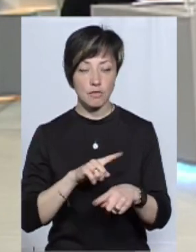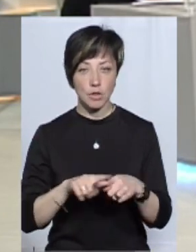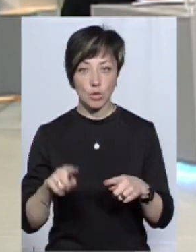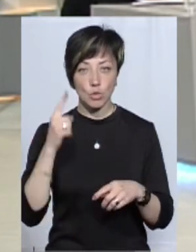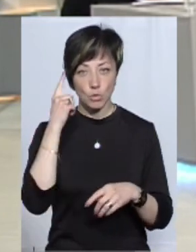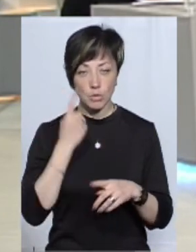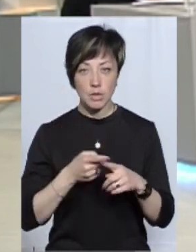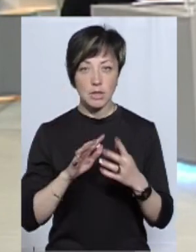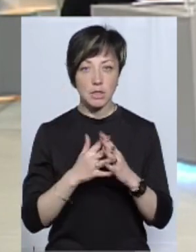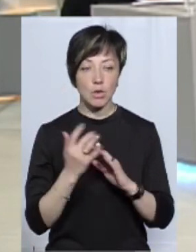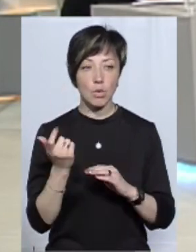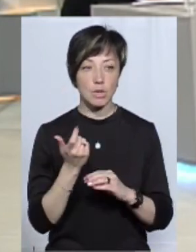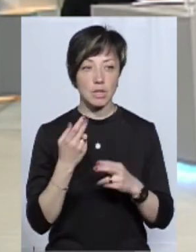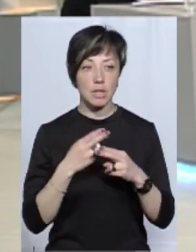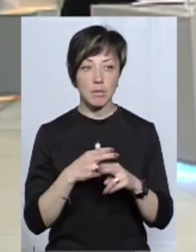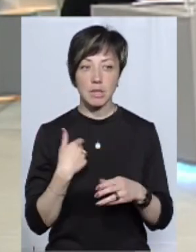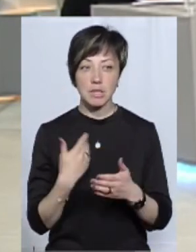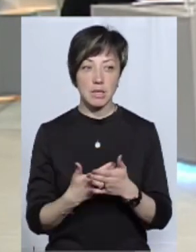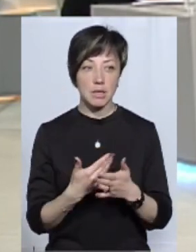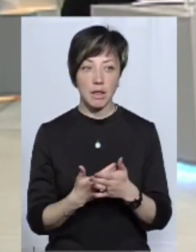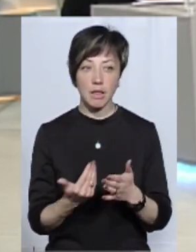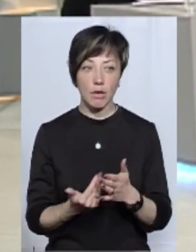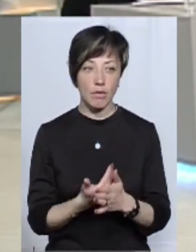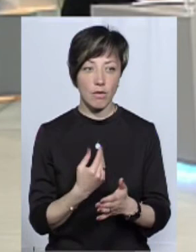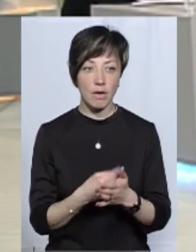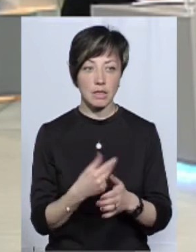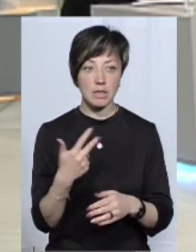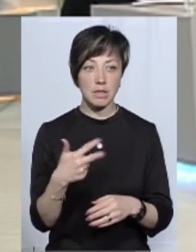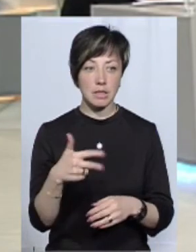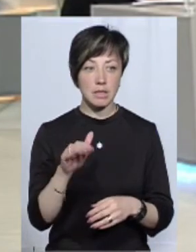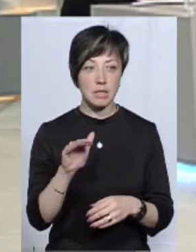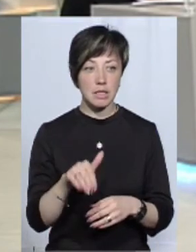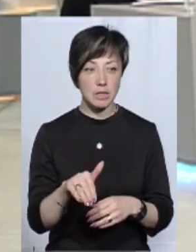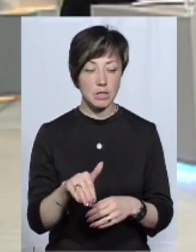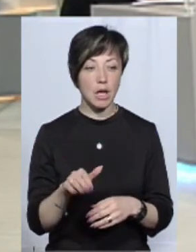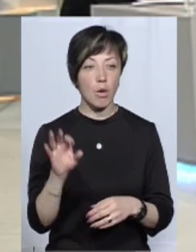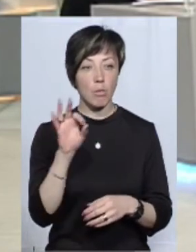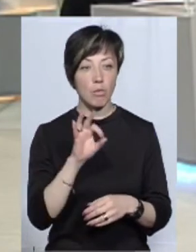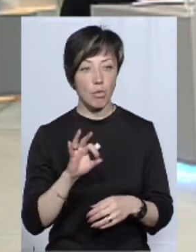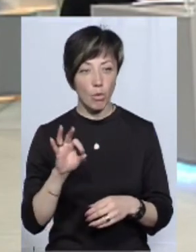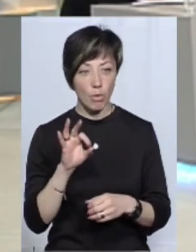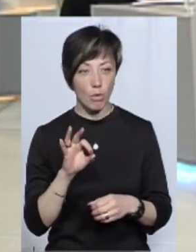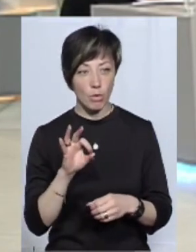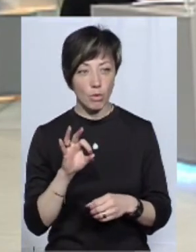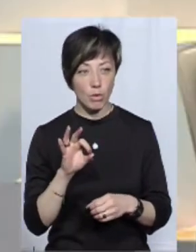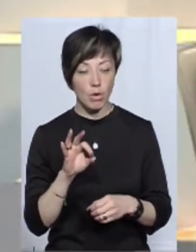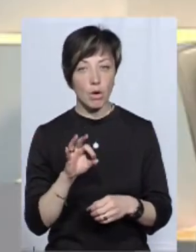швидко. Думаю, що по сількостехніці Ще раз уточню, мені здається, що не про нову, якщо вартість там 30 тисяч... А от якщо мова йде про бувшу і